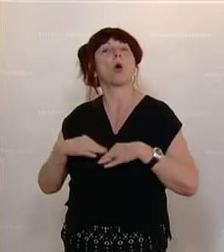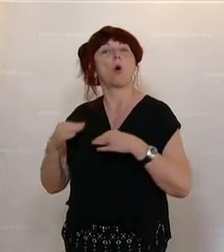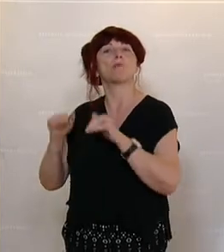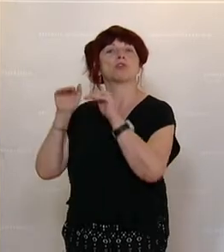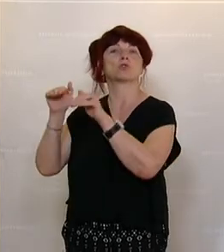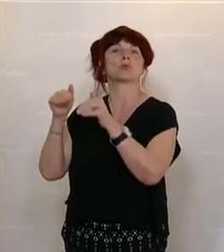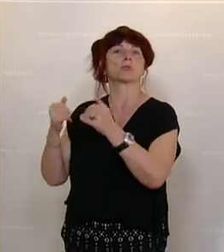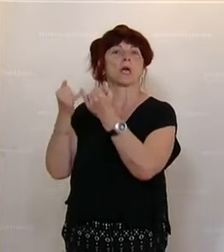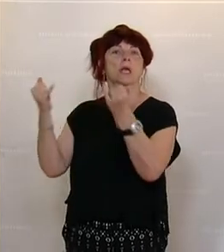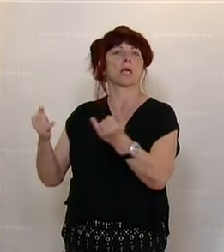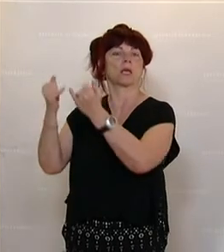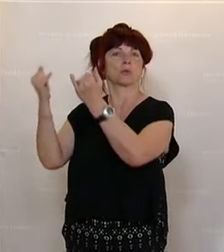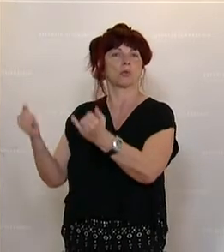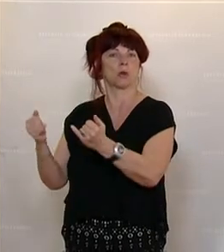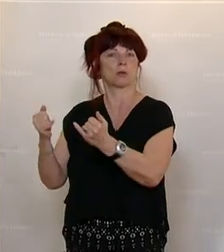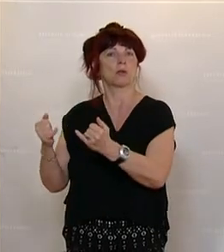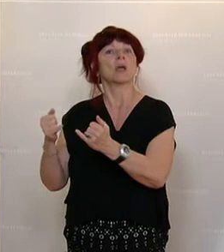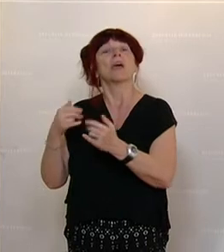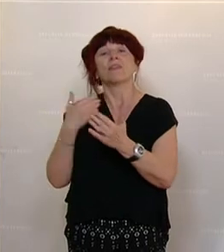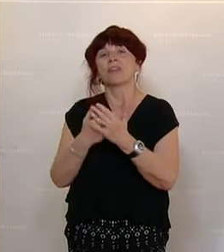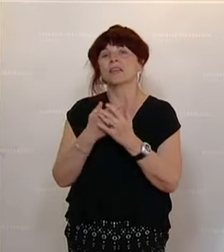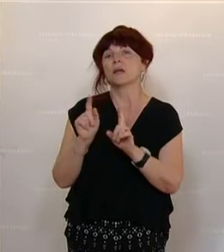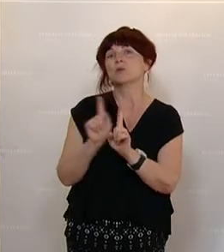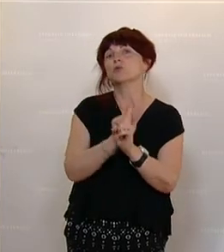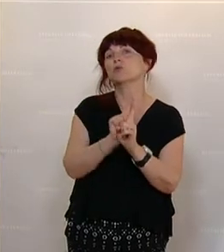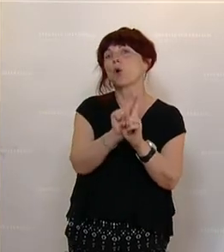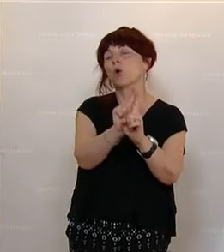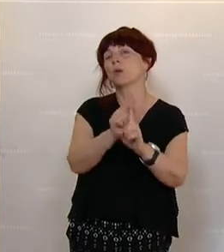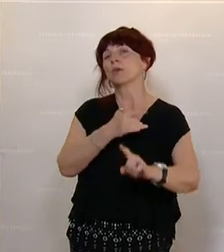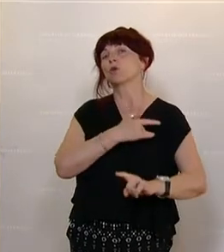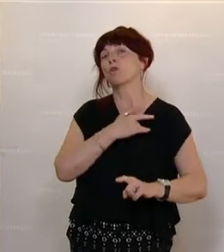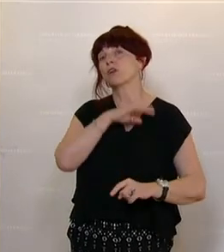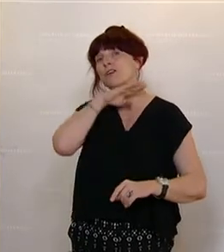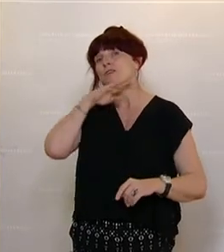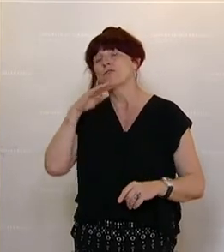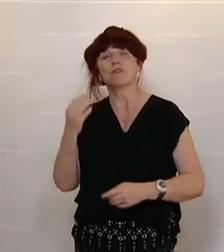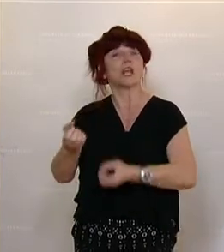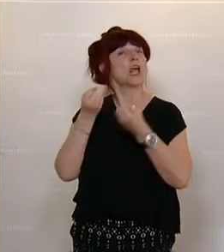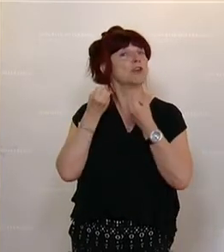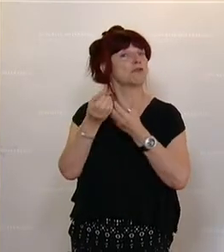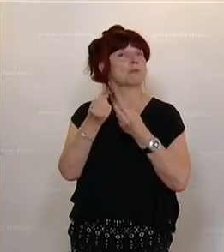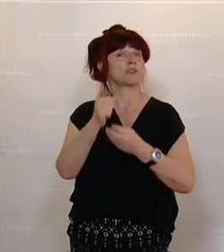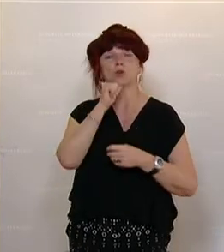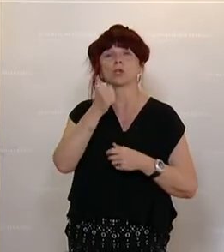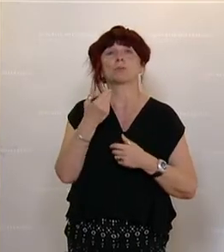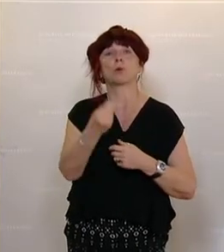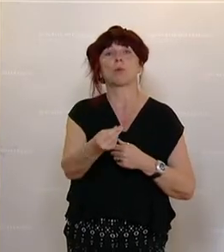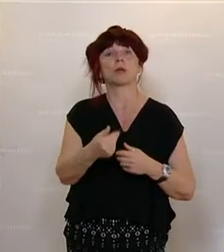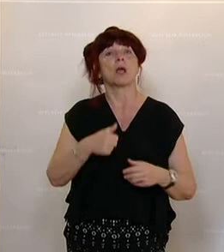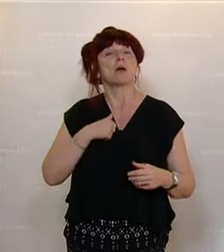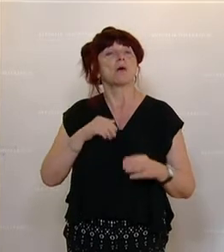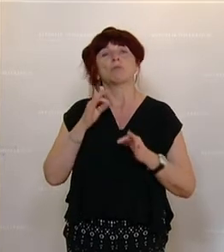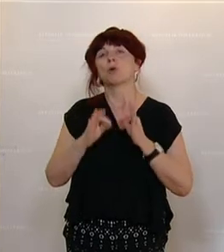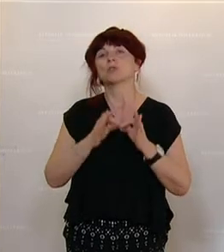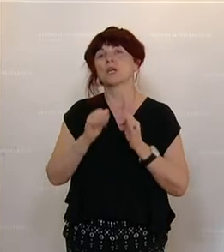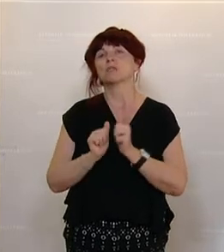Und das wiederum hat dazu geführt, dass Stalking-Betroffene wirklich wichtige Informationen über wesentliche Opferschutzrechte wie die Prozessbegleitung oder auch